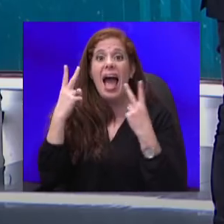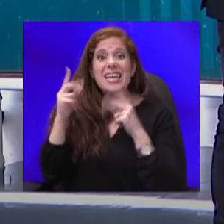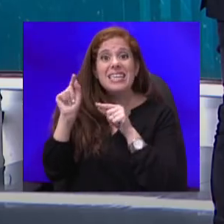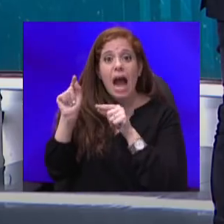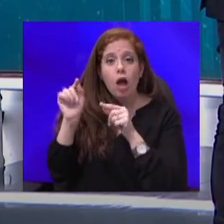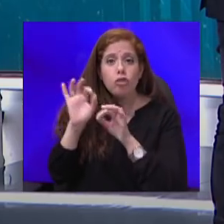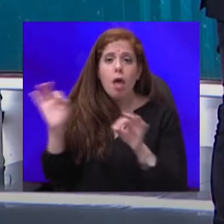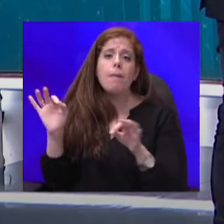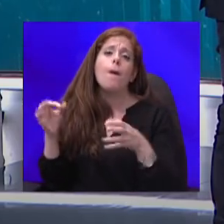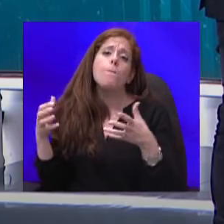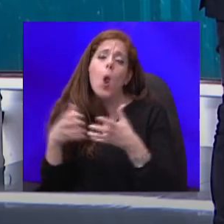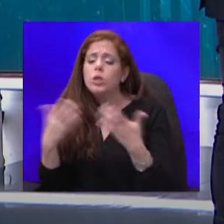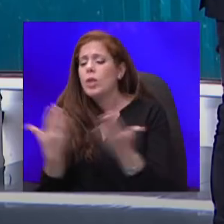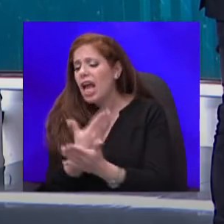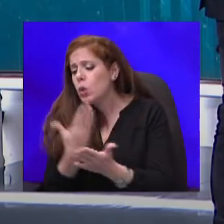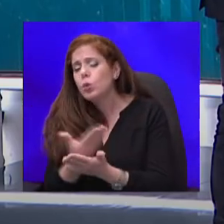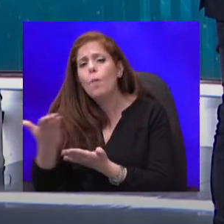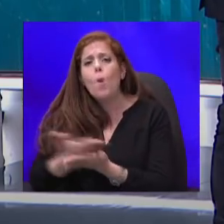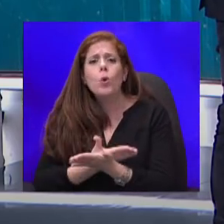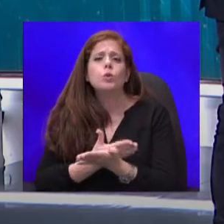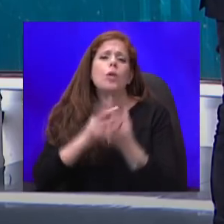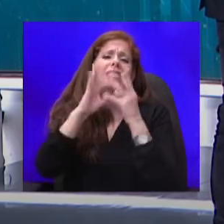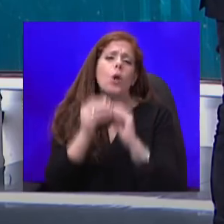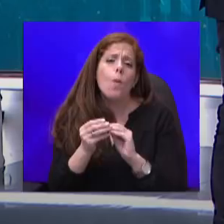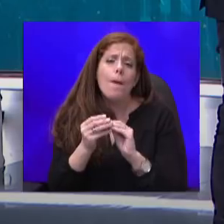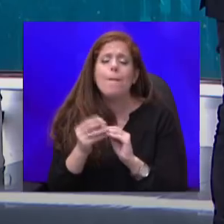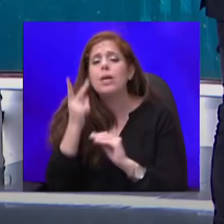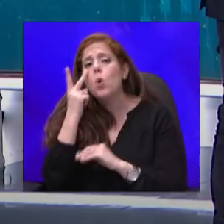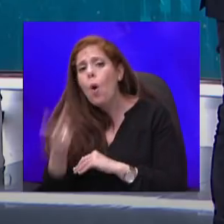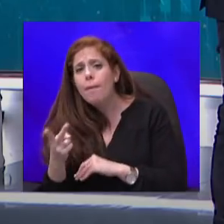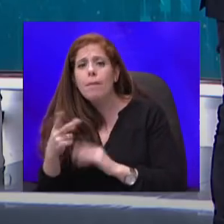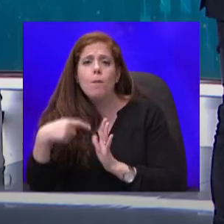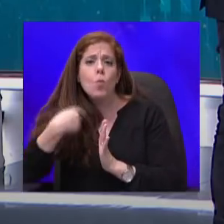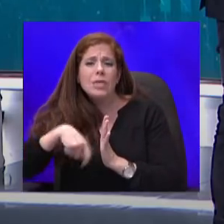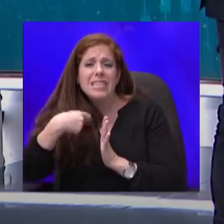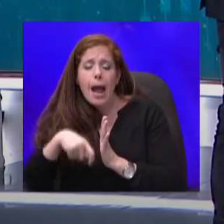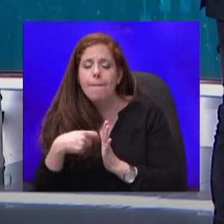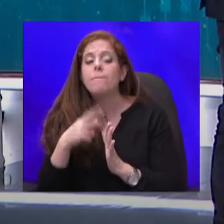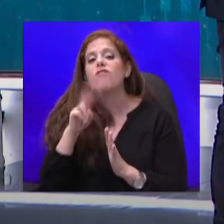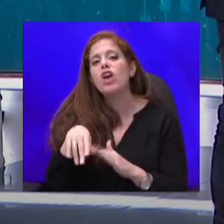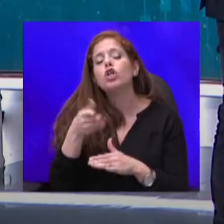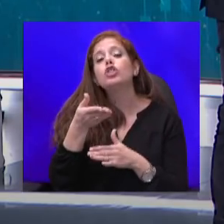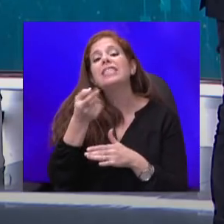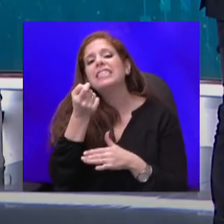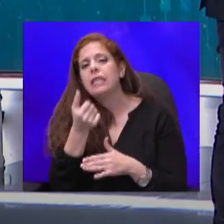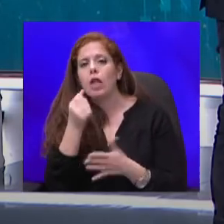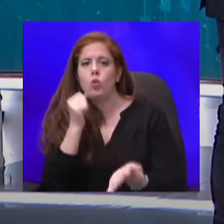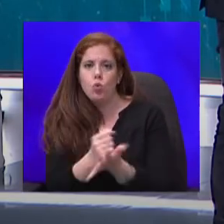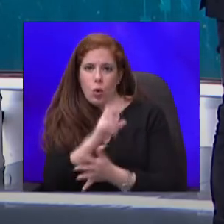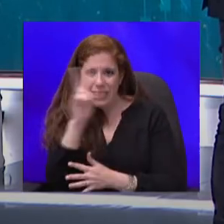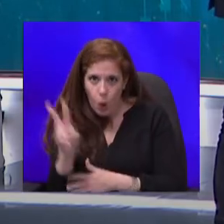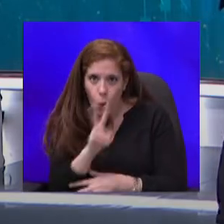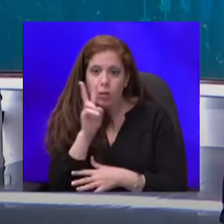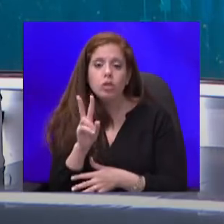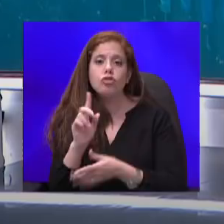פוליסות, סיכומי ביקורים במוסכים, ויש גם מספר עשרות של תעודות זהות שיוחלפו ביממות